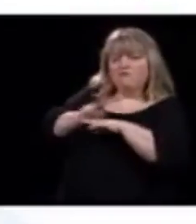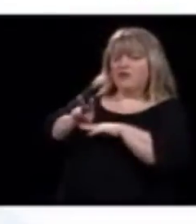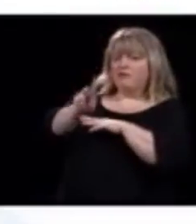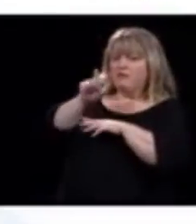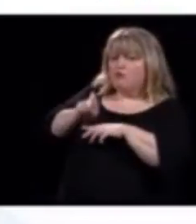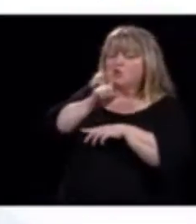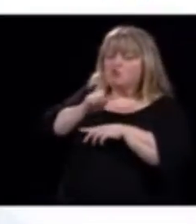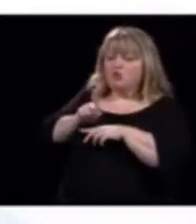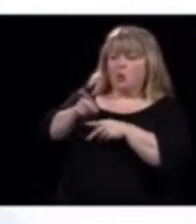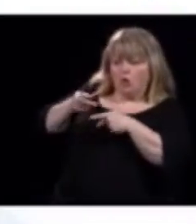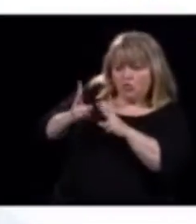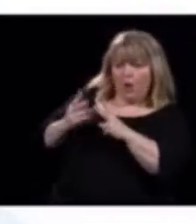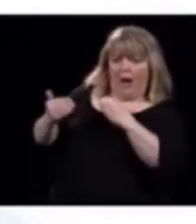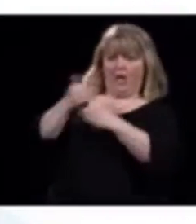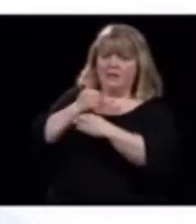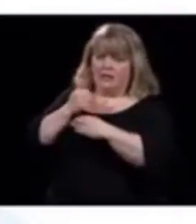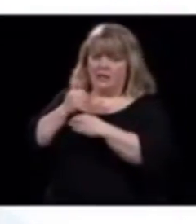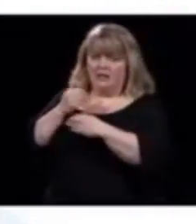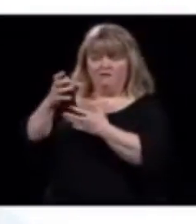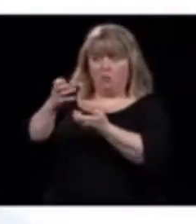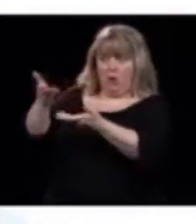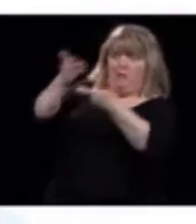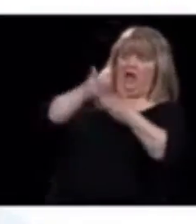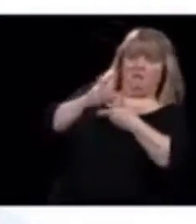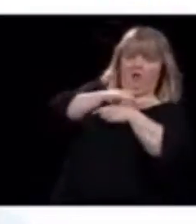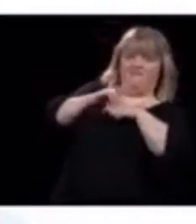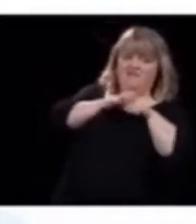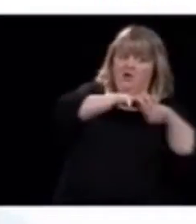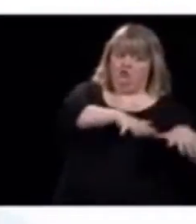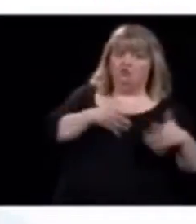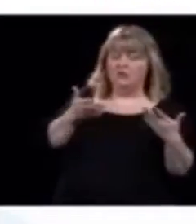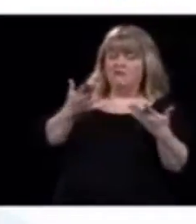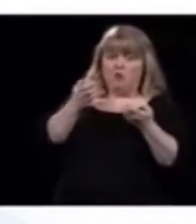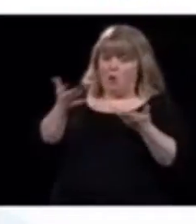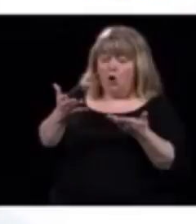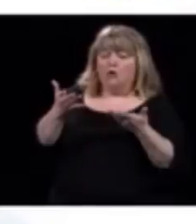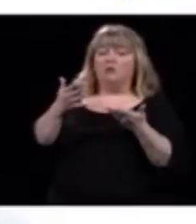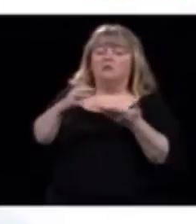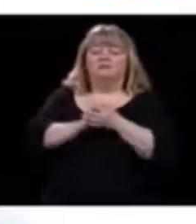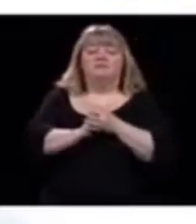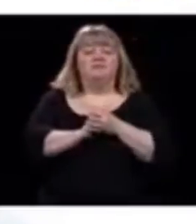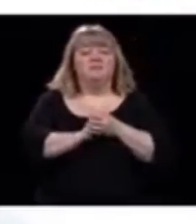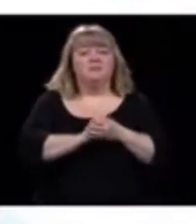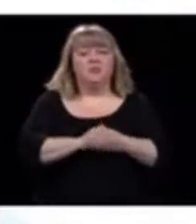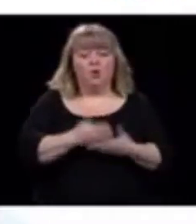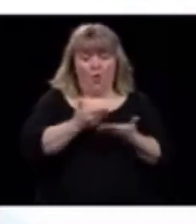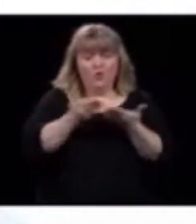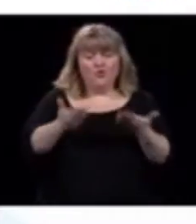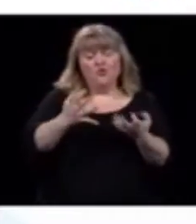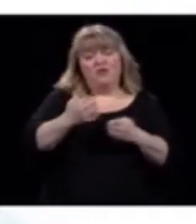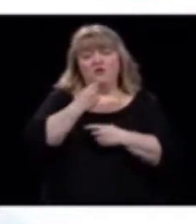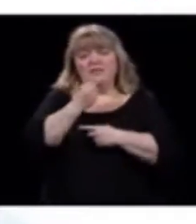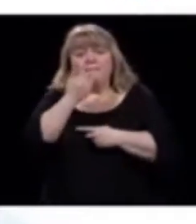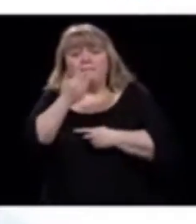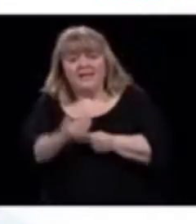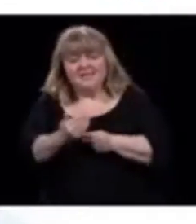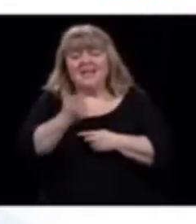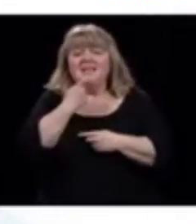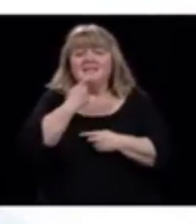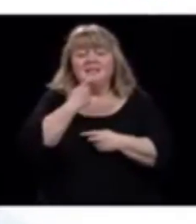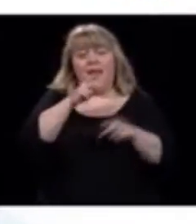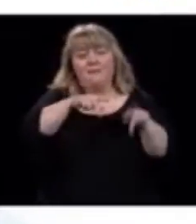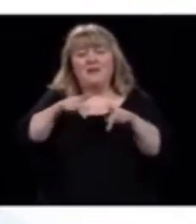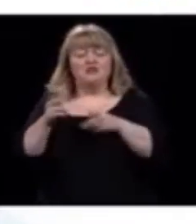ne pas apporter le virus. Mes remerciements du jour, les livreurs de nourriture.